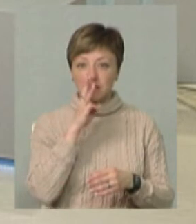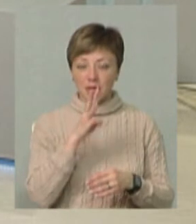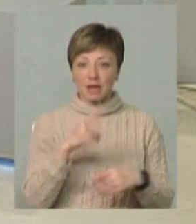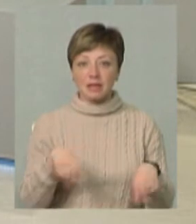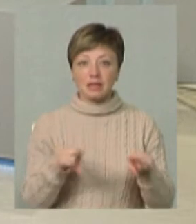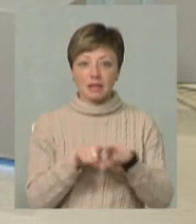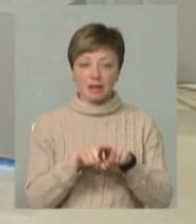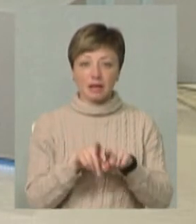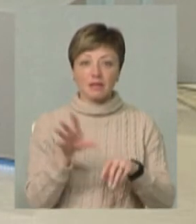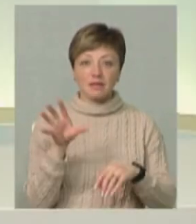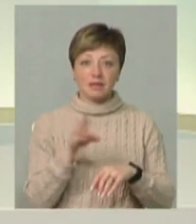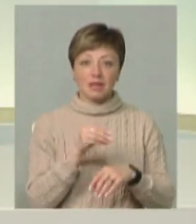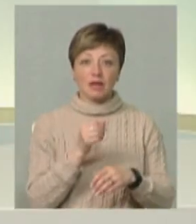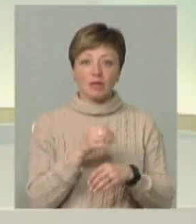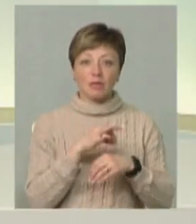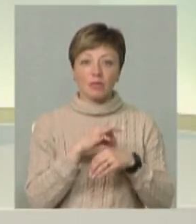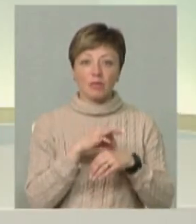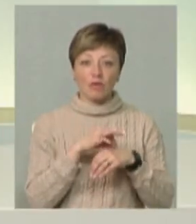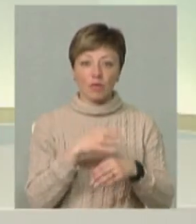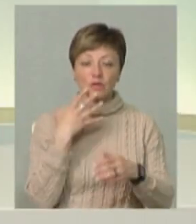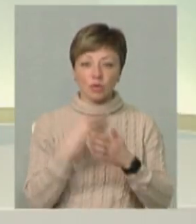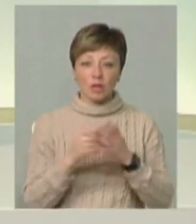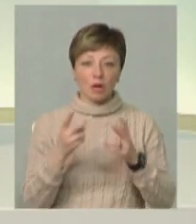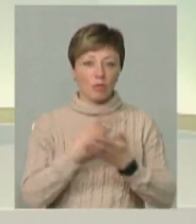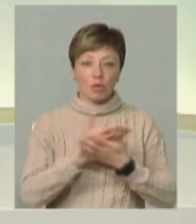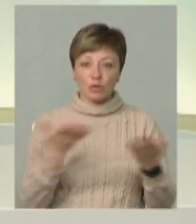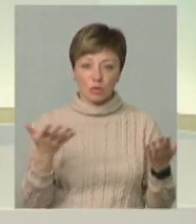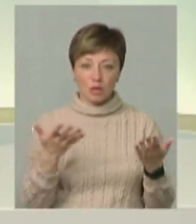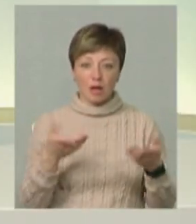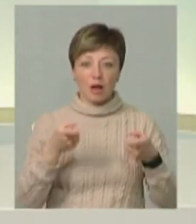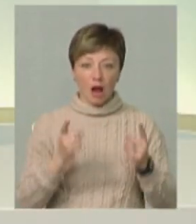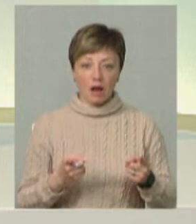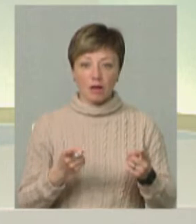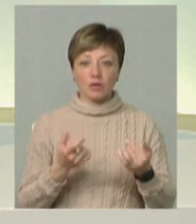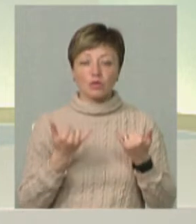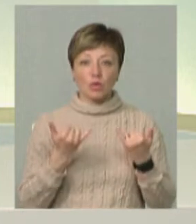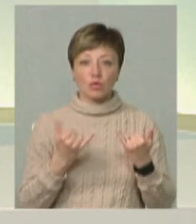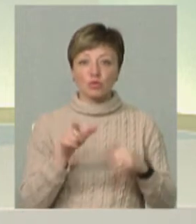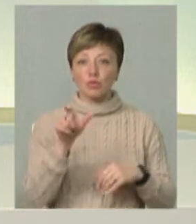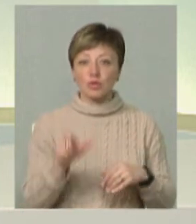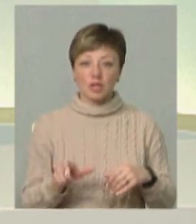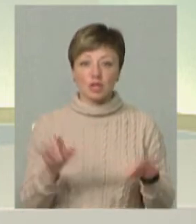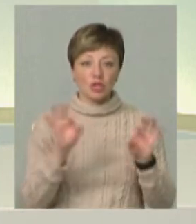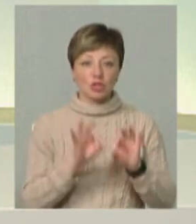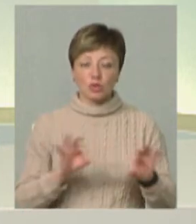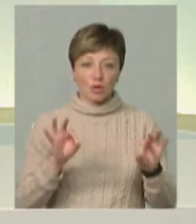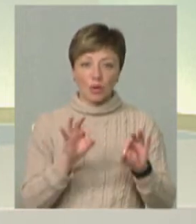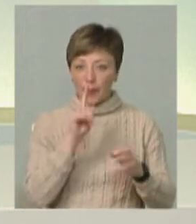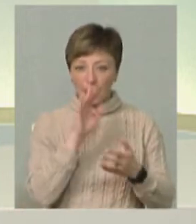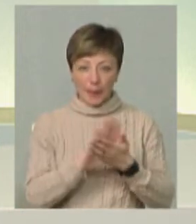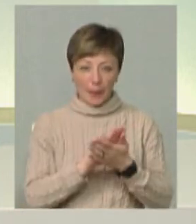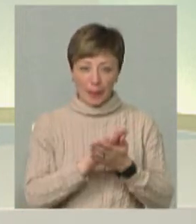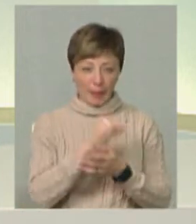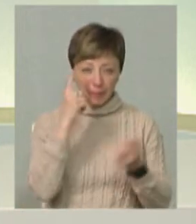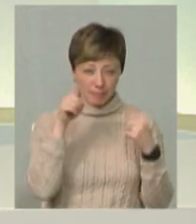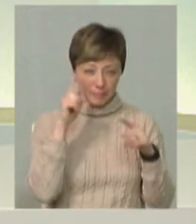таким чином, ми проводимо свою діяльність в прозорій площині. Реально. Ми сьогодні, щоб людина нічого там не приходив і нічого не